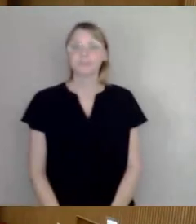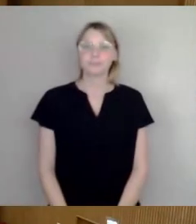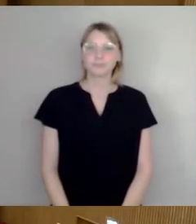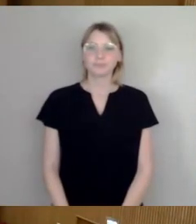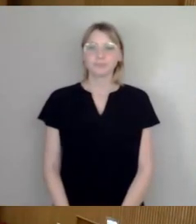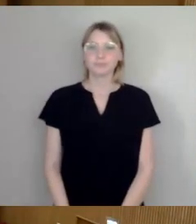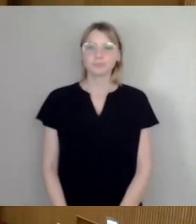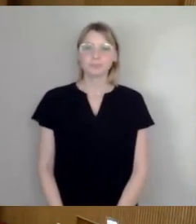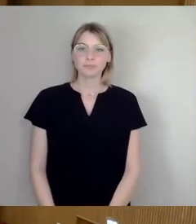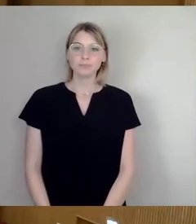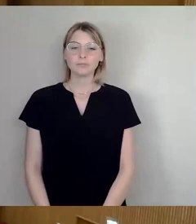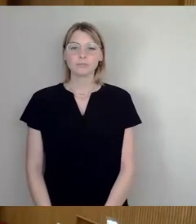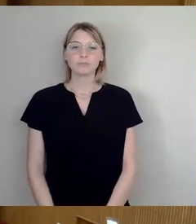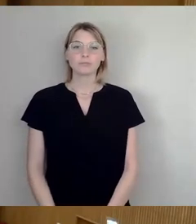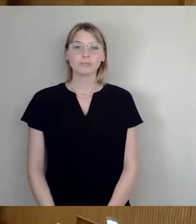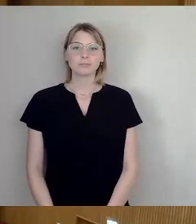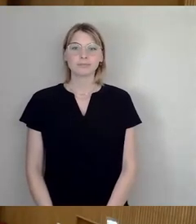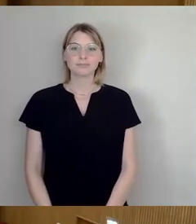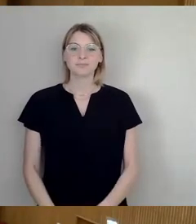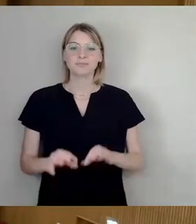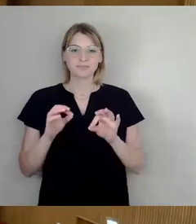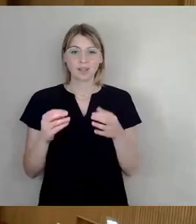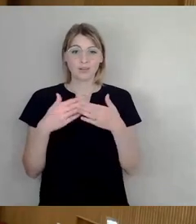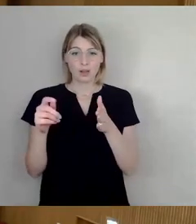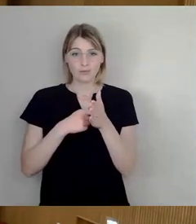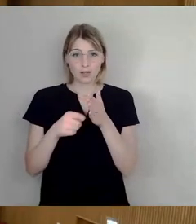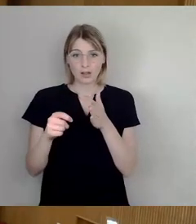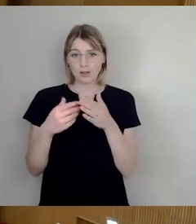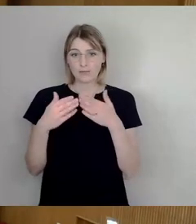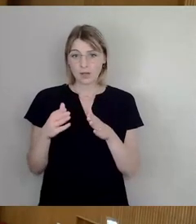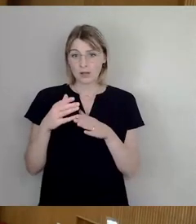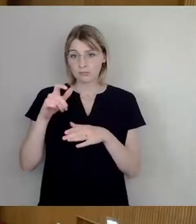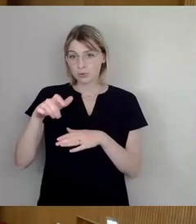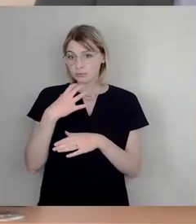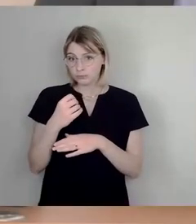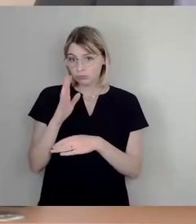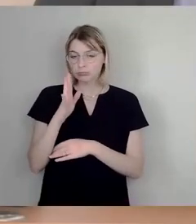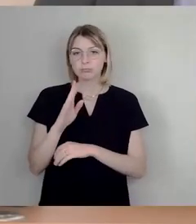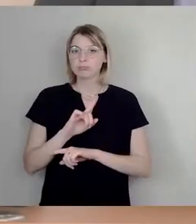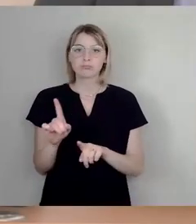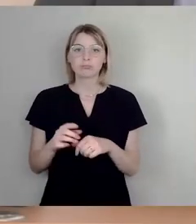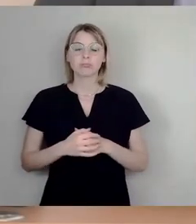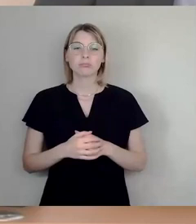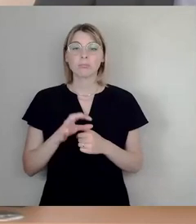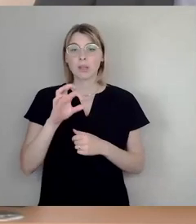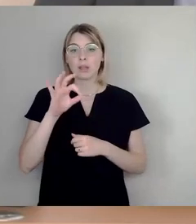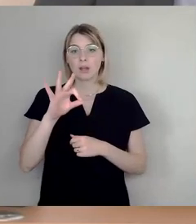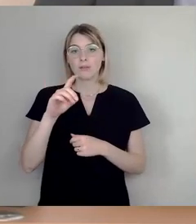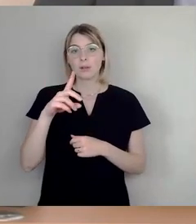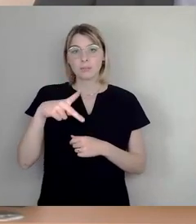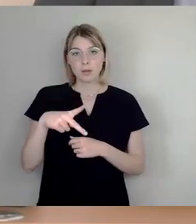Wird Freie Wähler, Freie Bürger das Wort gewünscht? Nein, FDP? Nein, AfD?